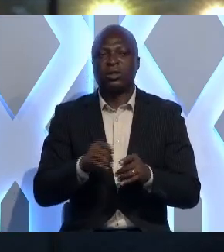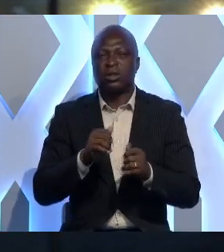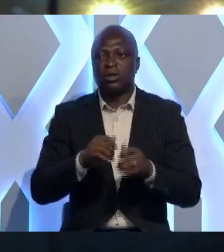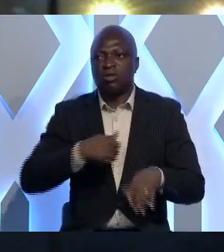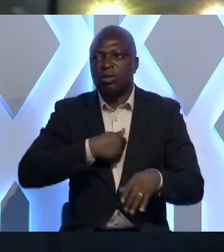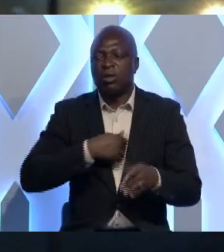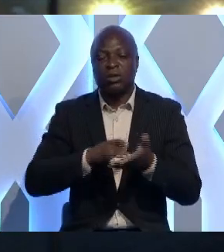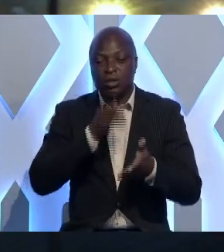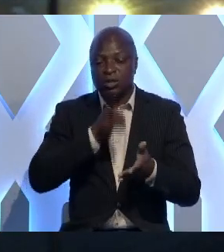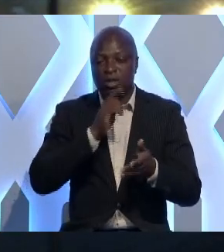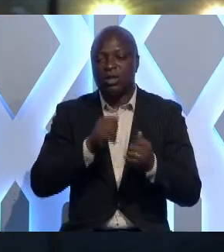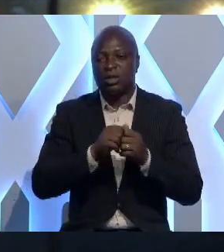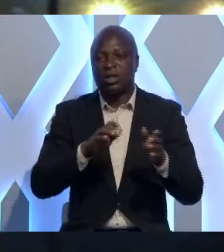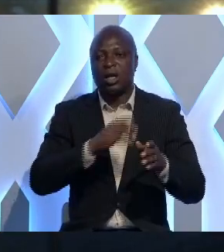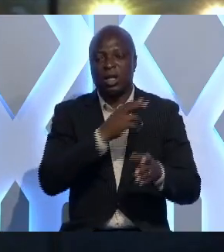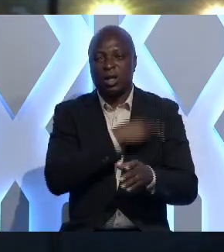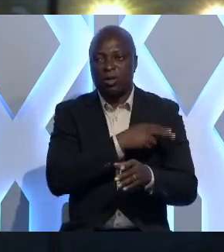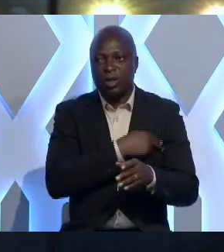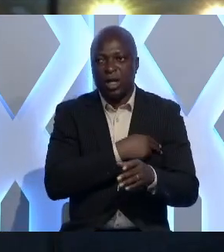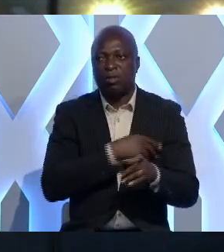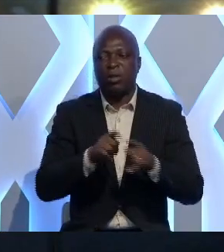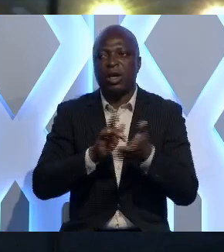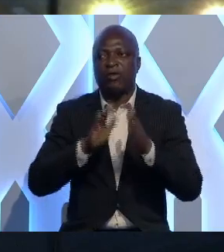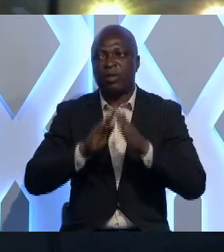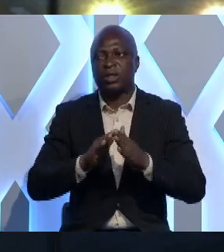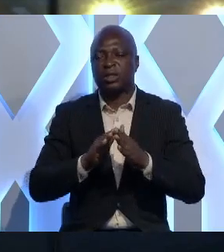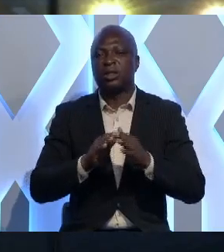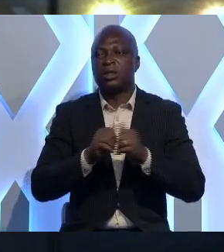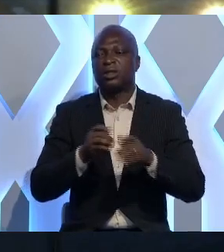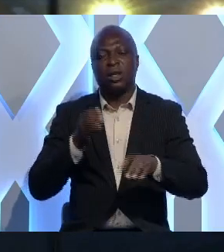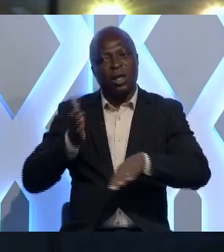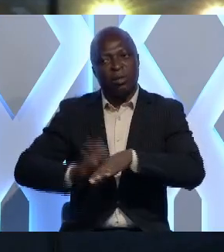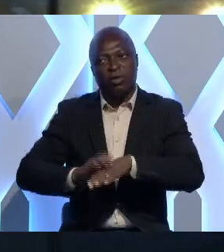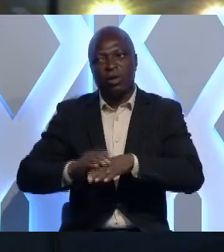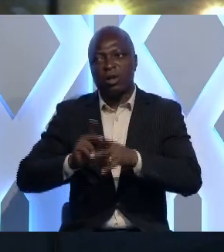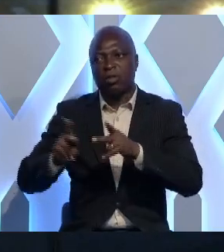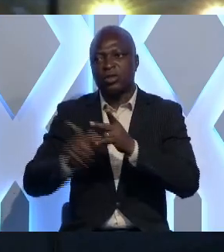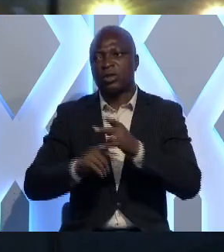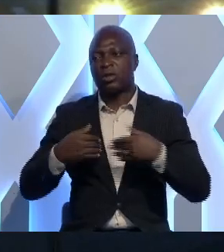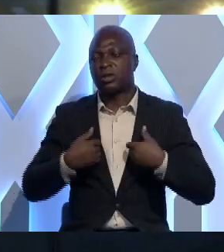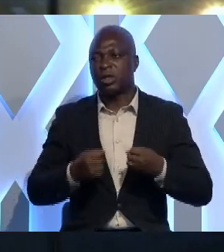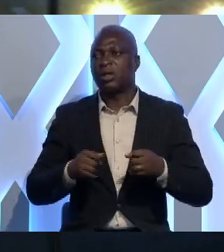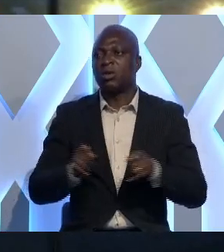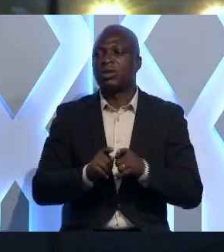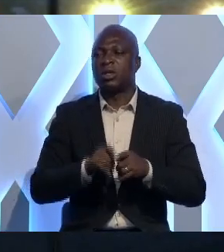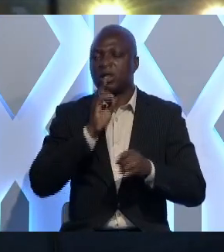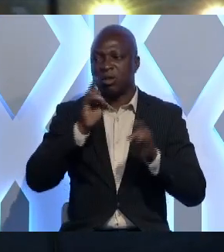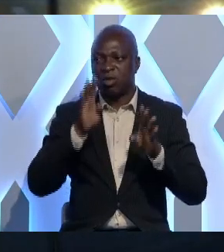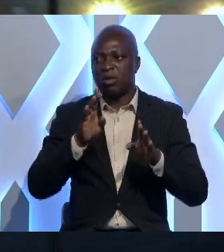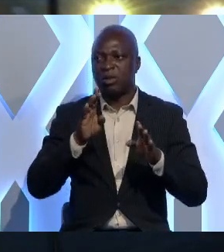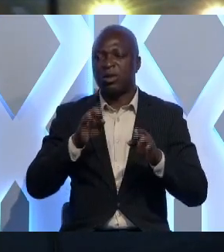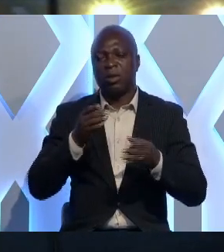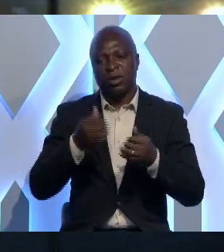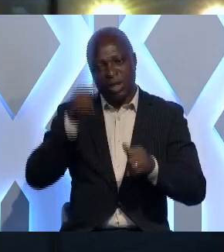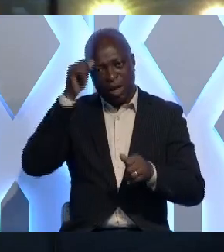-même en achetant des médicaments même à la pharmacie sans l'avis d'un professionnel de santé est un risque. Petit